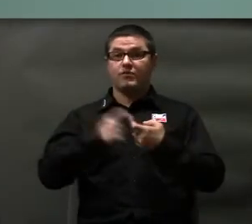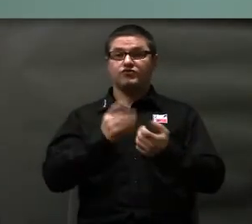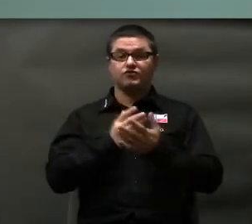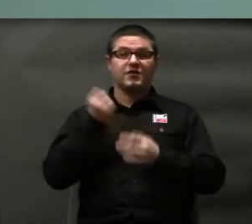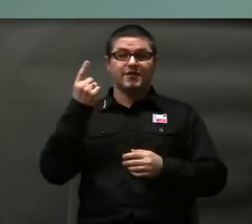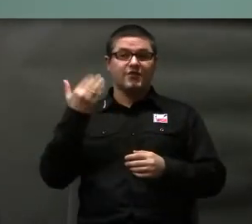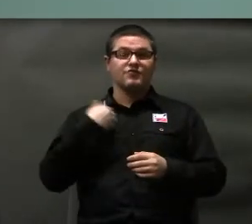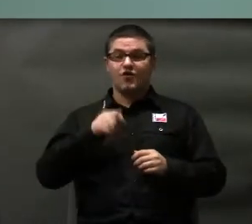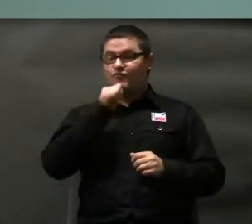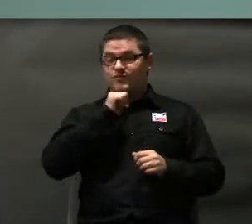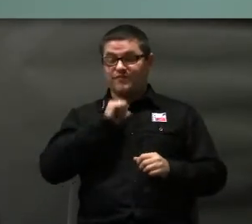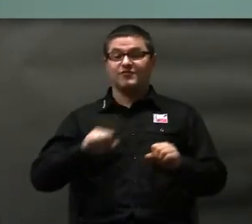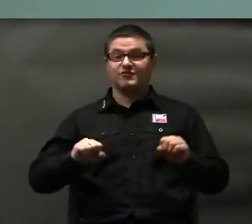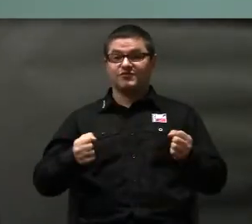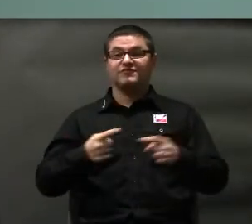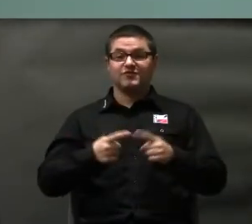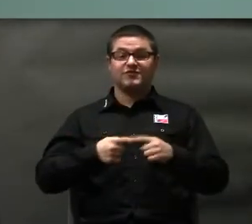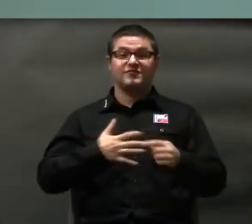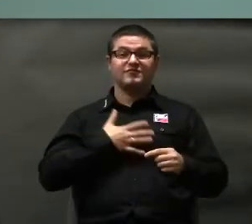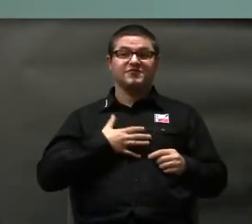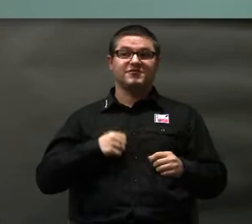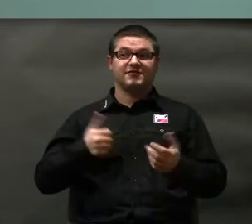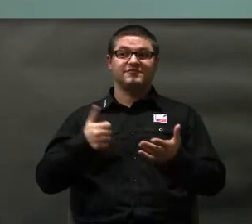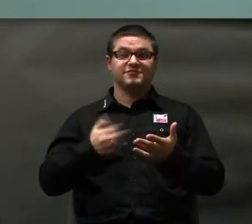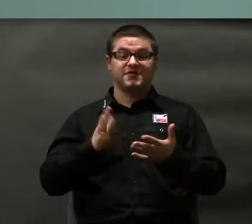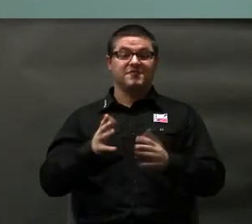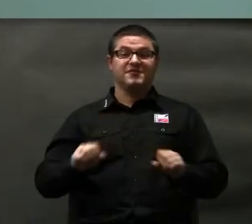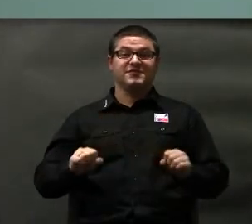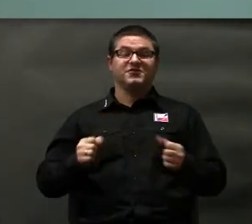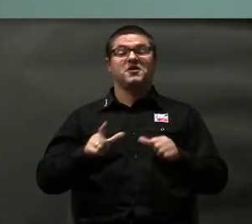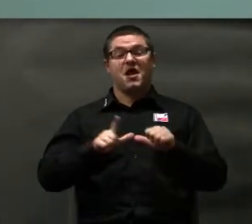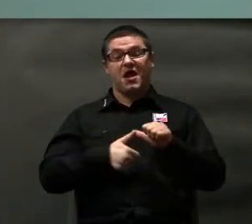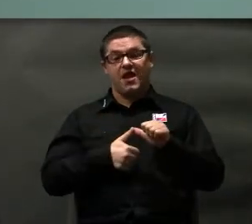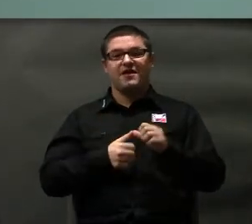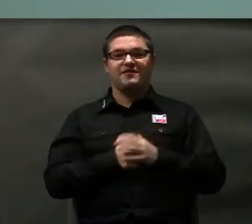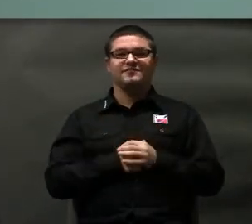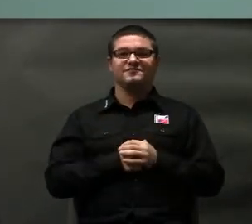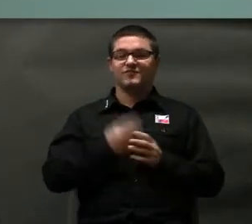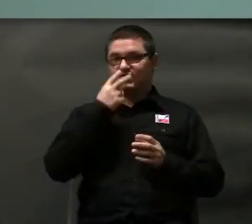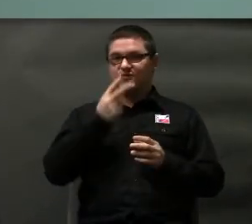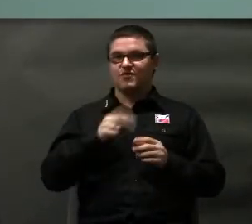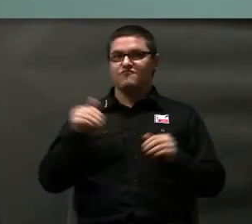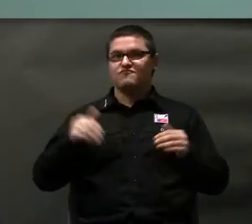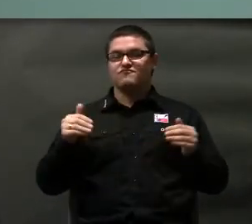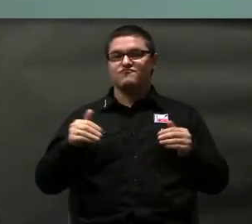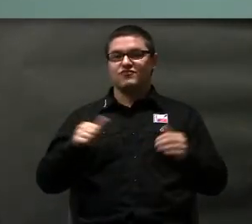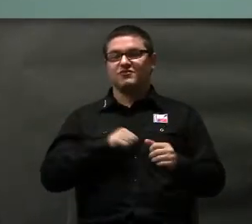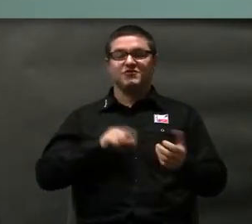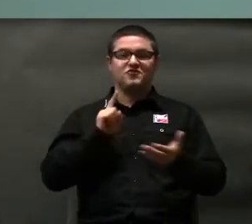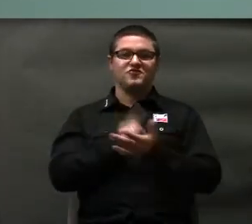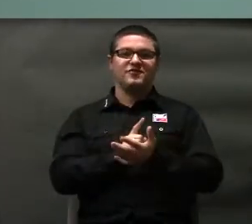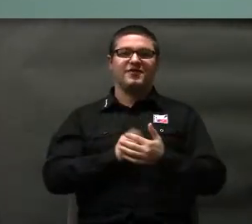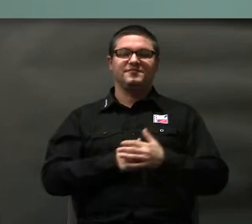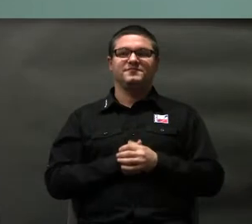rano wywołałem, wtedy działało, teraz mam trochę stres, że ja nacisnę, a tu nic nie będzie działało, ale zobaczymy, może akurat się uda.